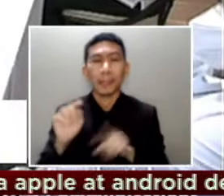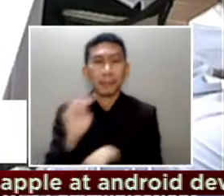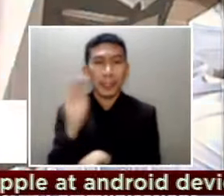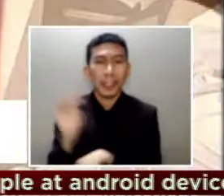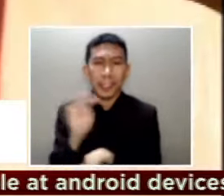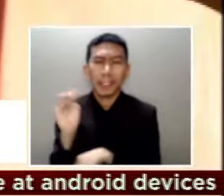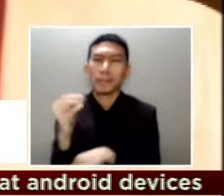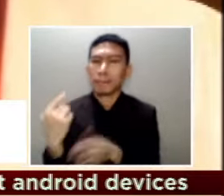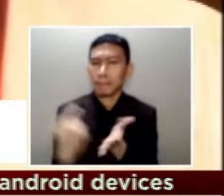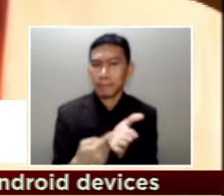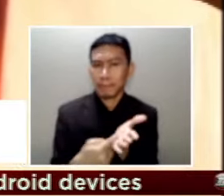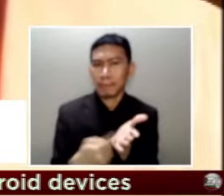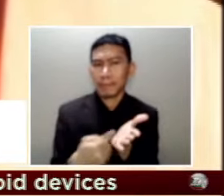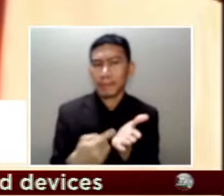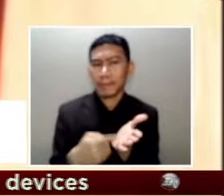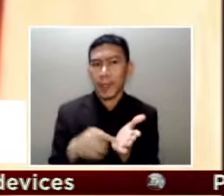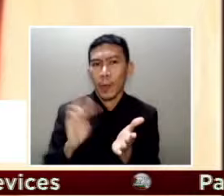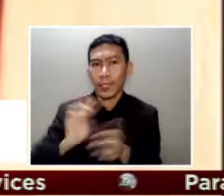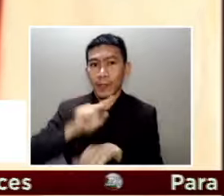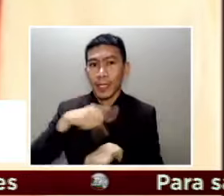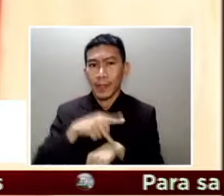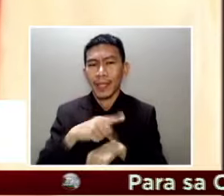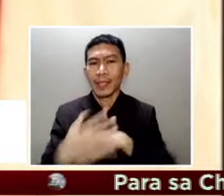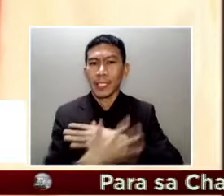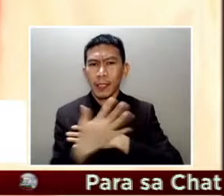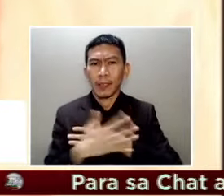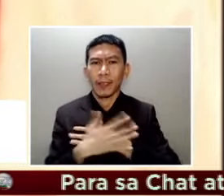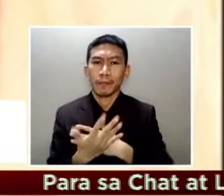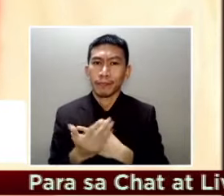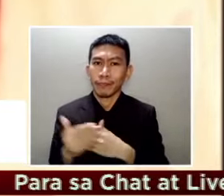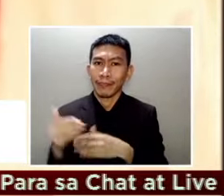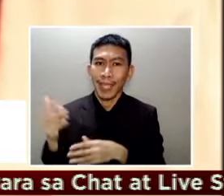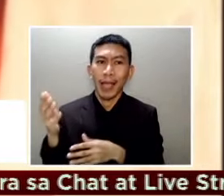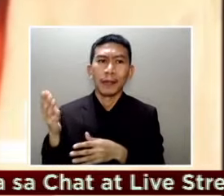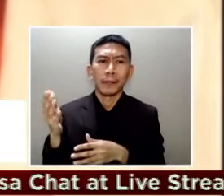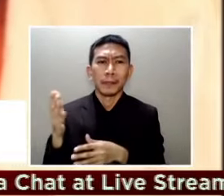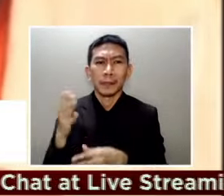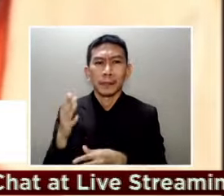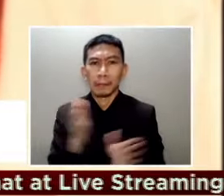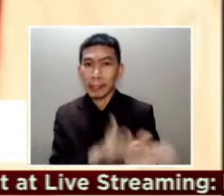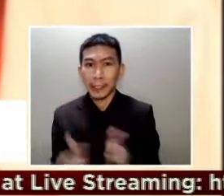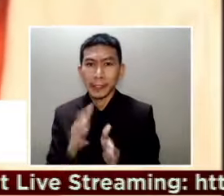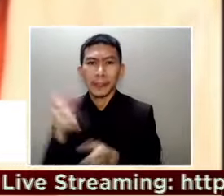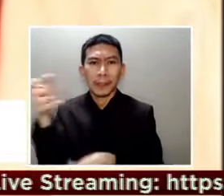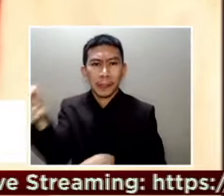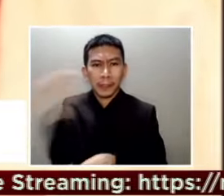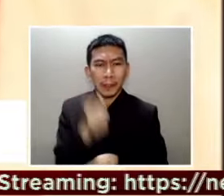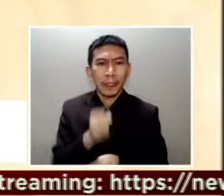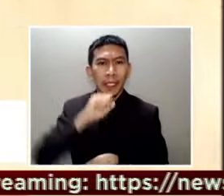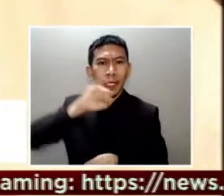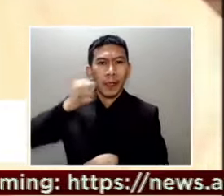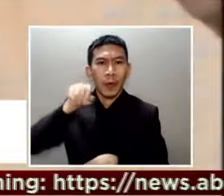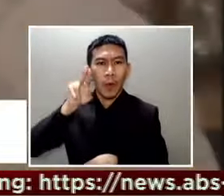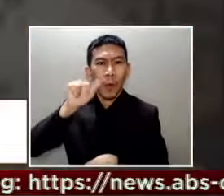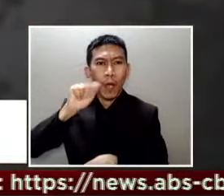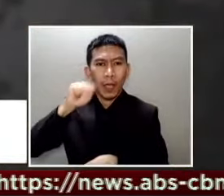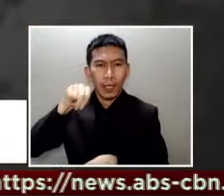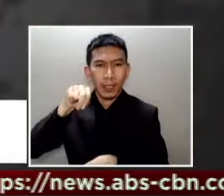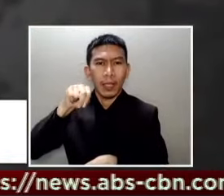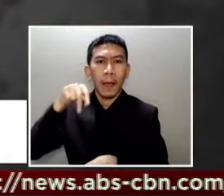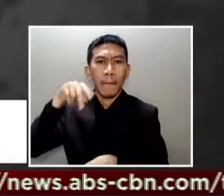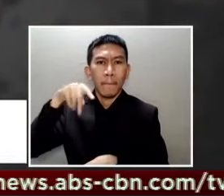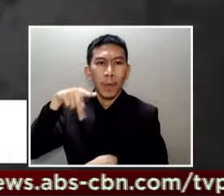Philippine Sea balak niya anyang imbitahan si dating Senator Juan Ponce Enrile para magbahagi ng kanyang pananaw sa issue